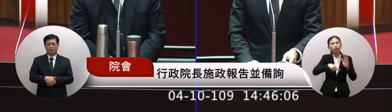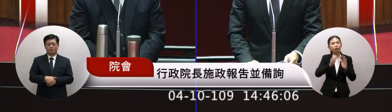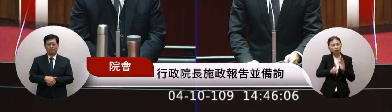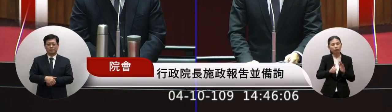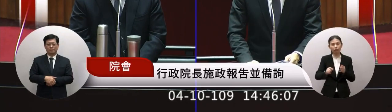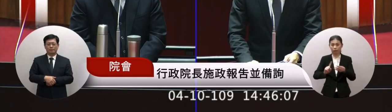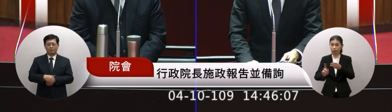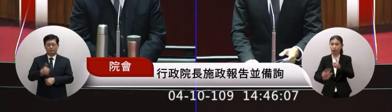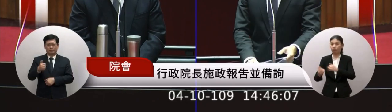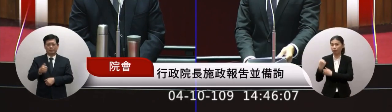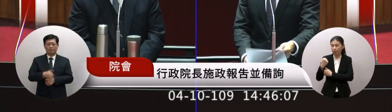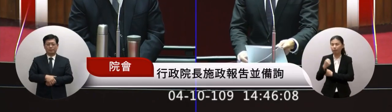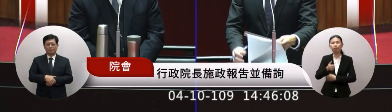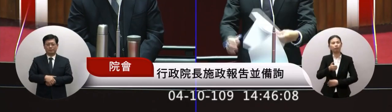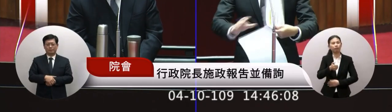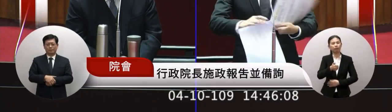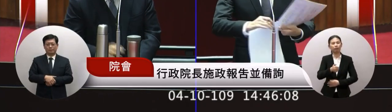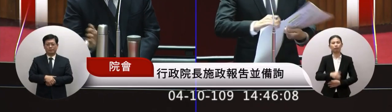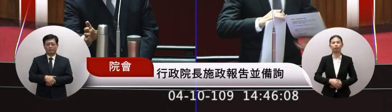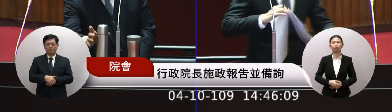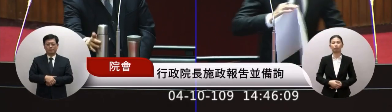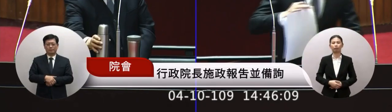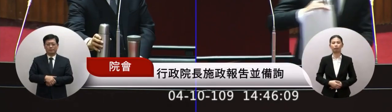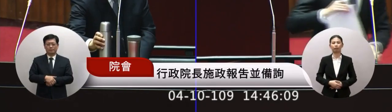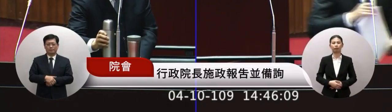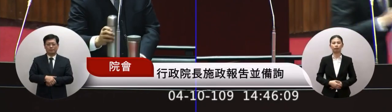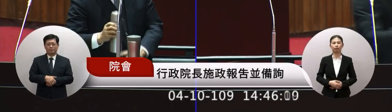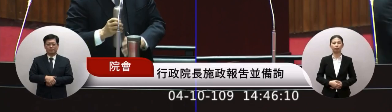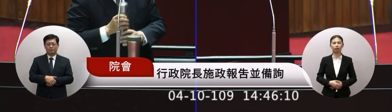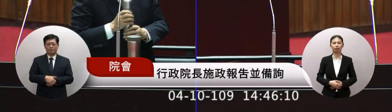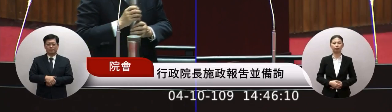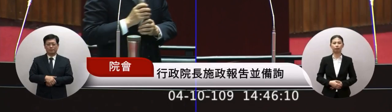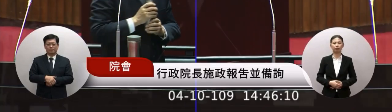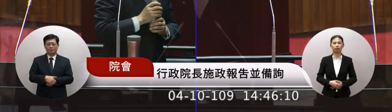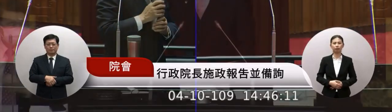要繼續加預謝謝好謝謝謝謝